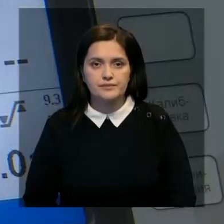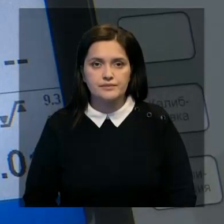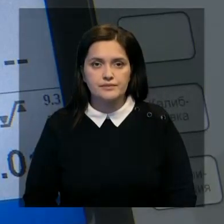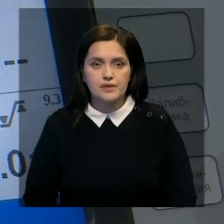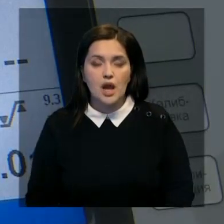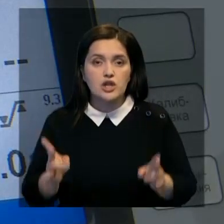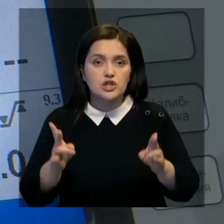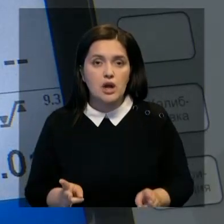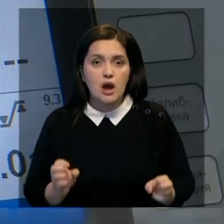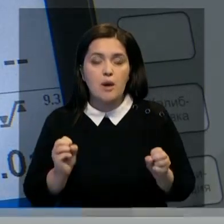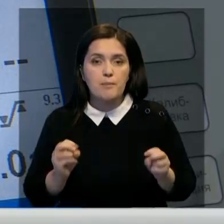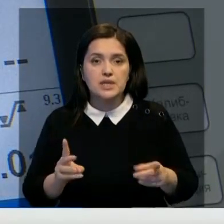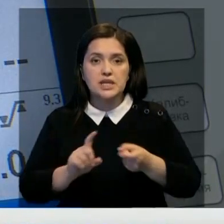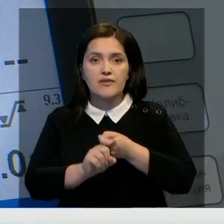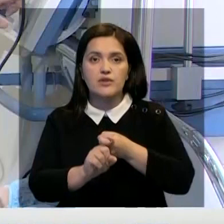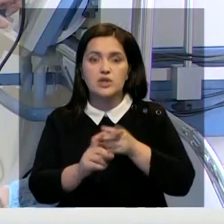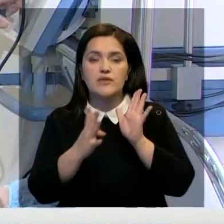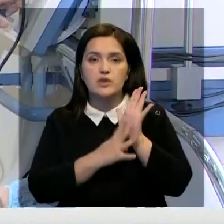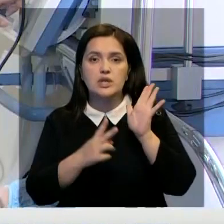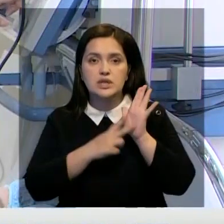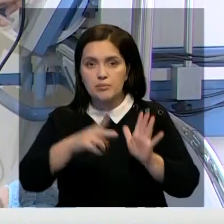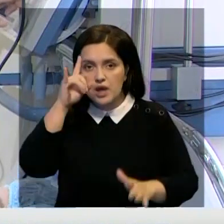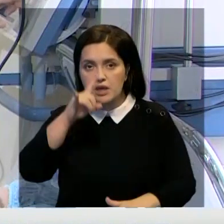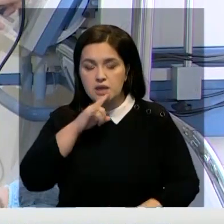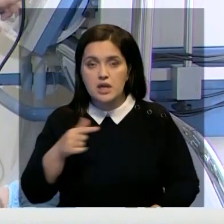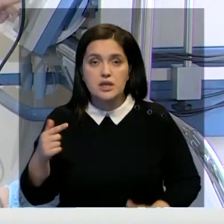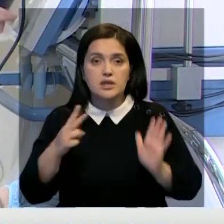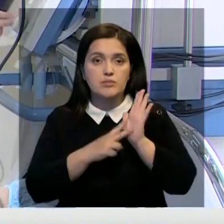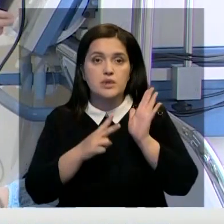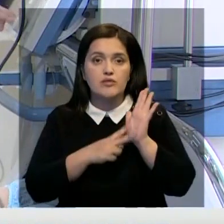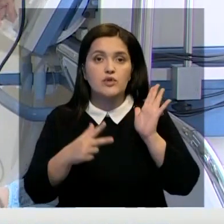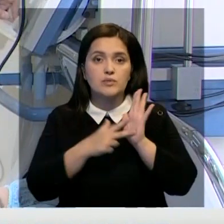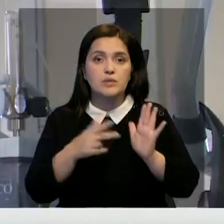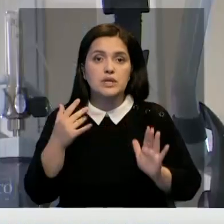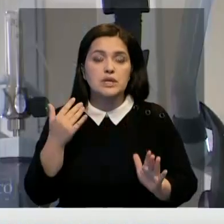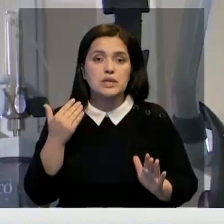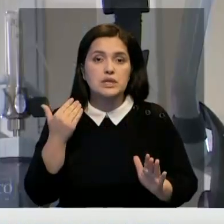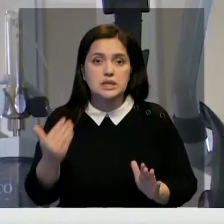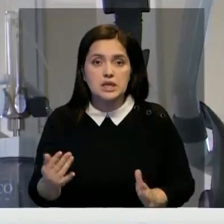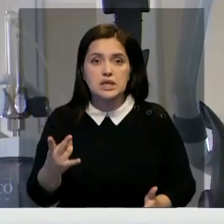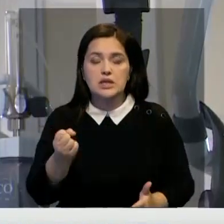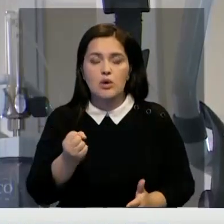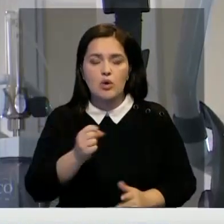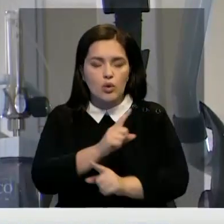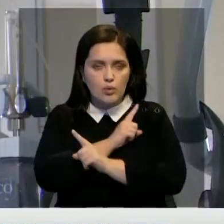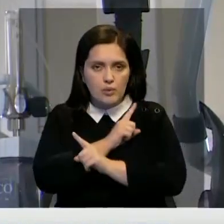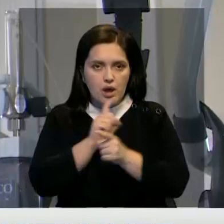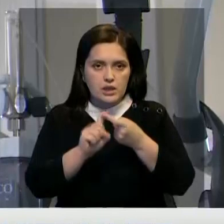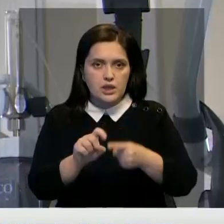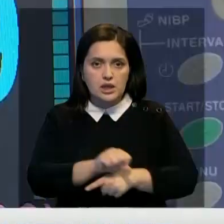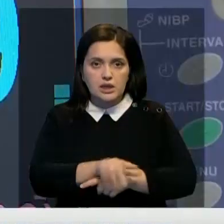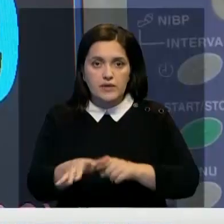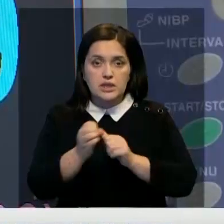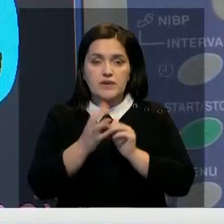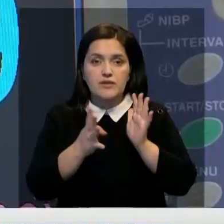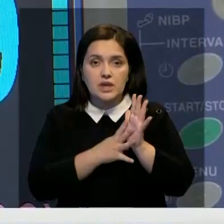Итак, жертвами опасной инфекции стали еще 97 казахстанцев. 78 из них не справились с коронавирусом. Еще